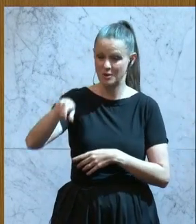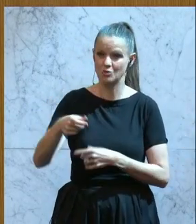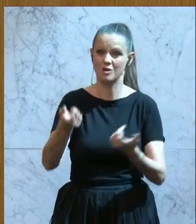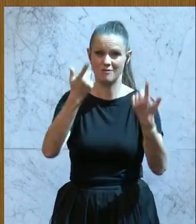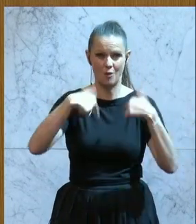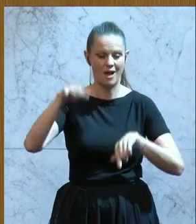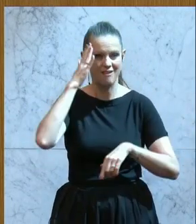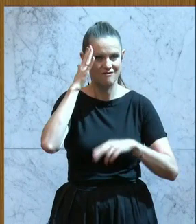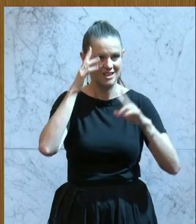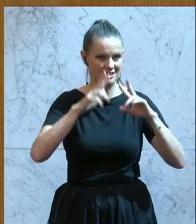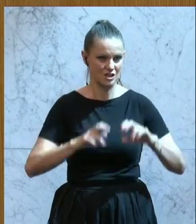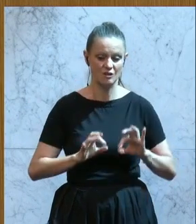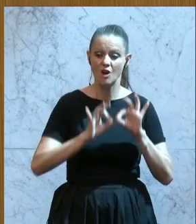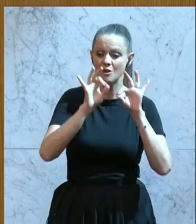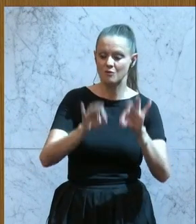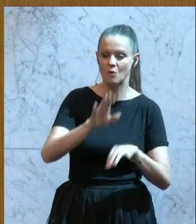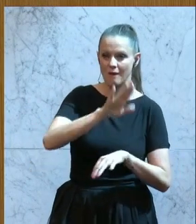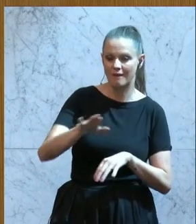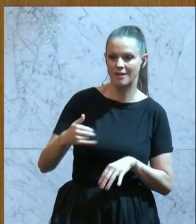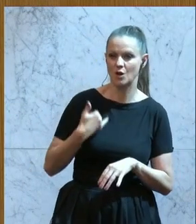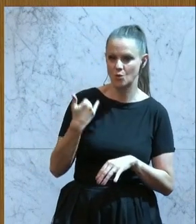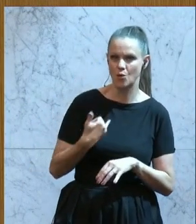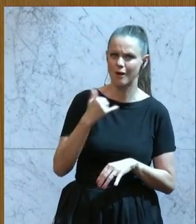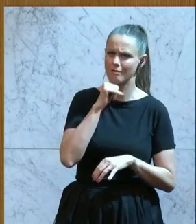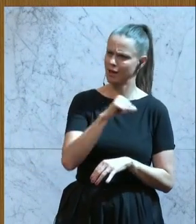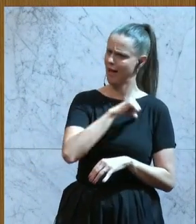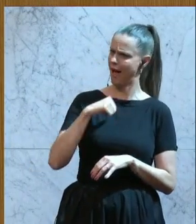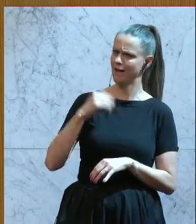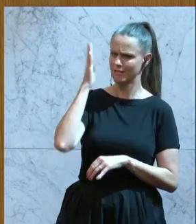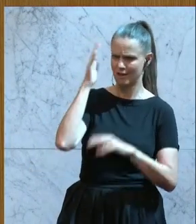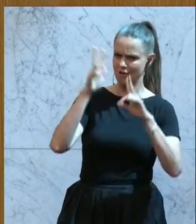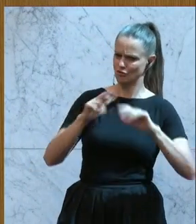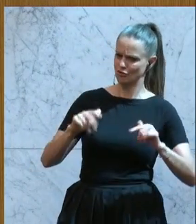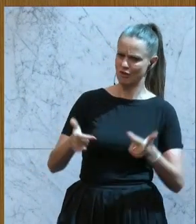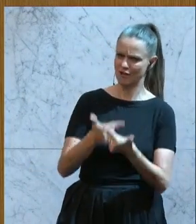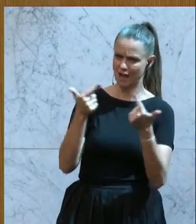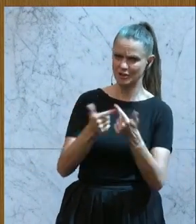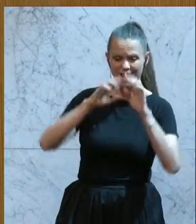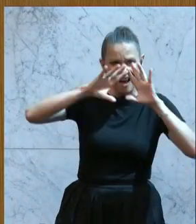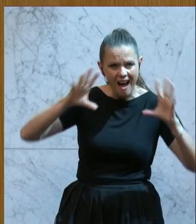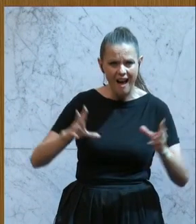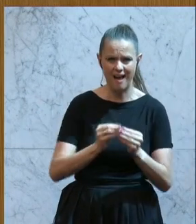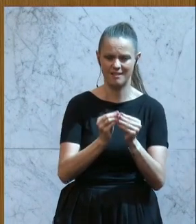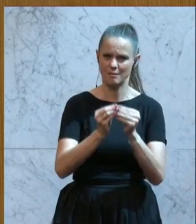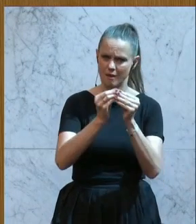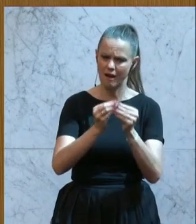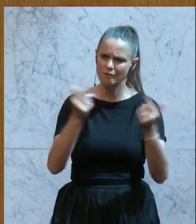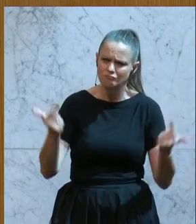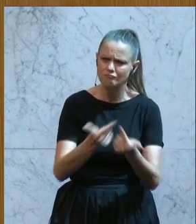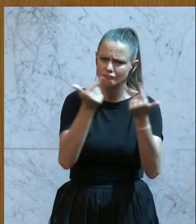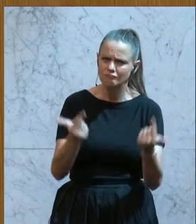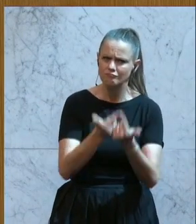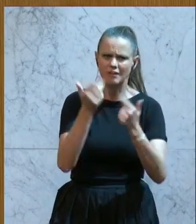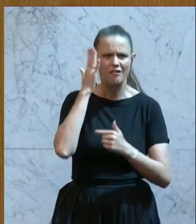kommen und den Kindern und Jugendlichen nicht nur ihre eigene Wissenschaft erklären, sondern generell auch nahe bringen, was es bedeutet,